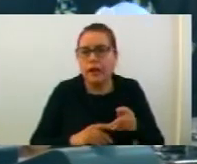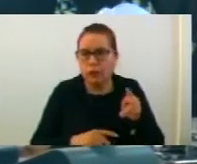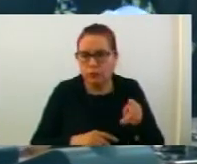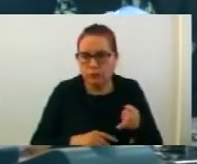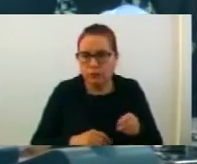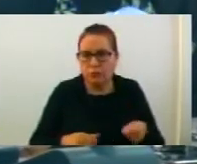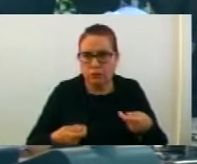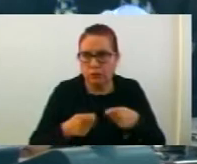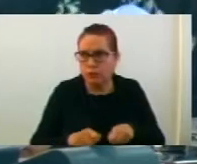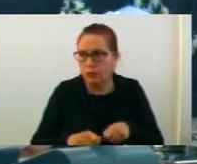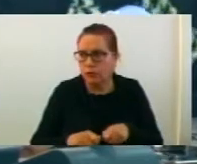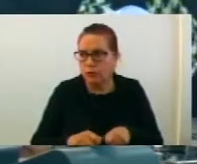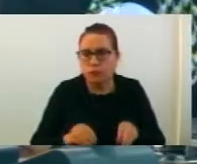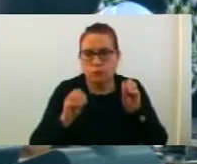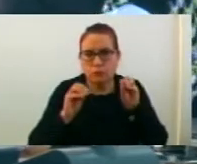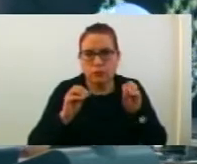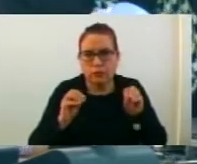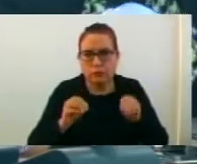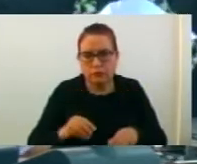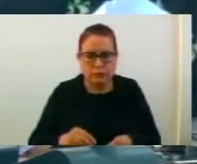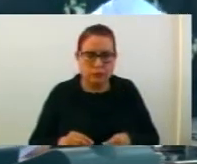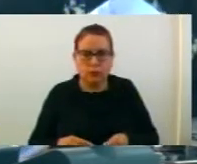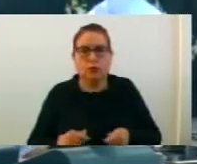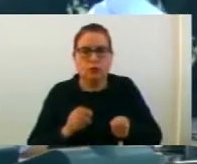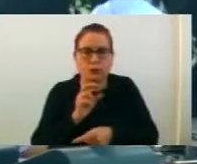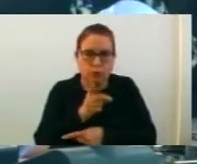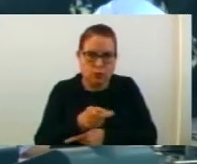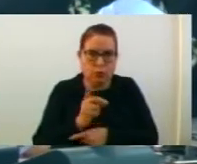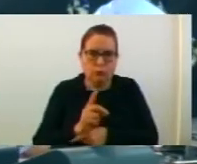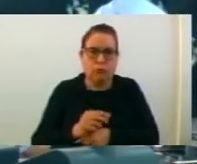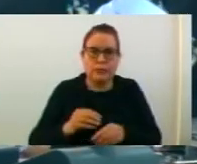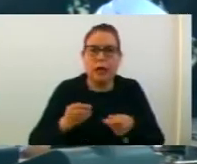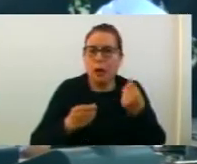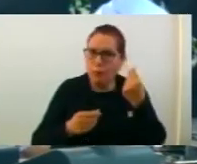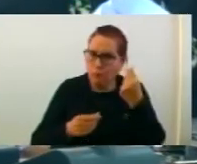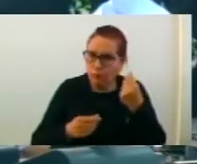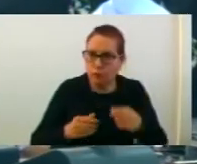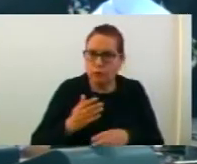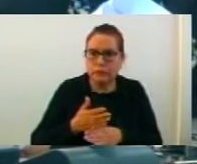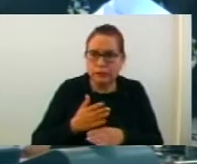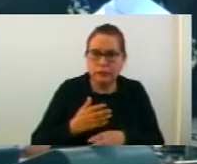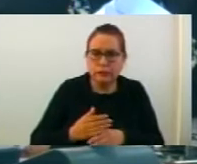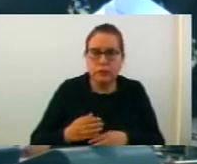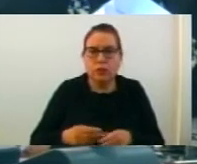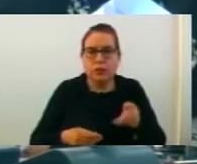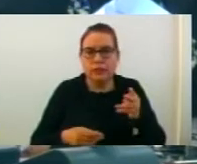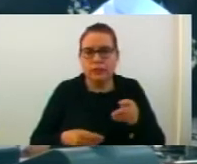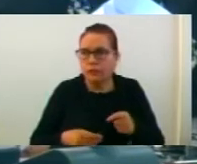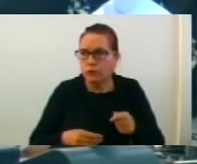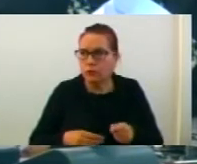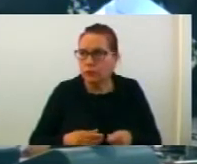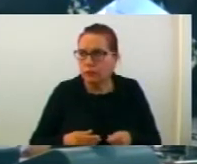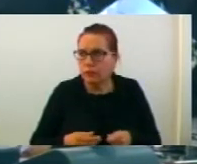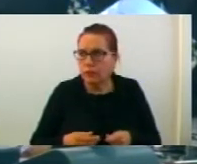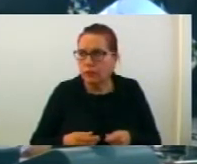донесе закучок со кој на СОЪТ му предлъга да донесе одлука за доделување парична помош на Ива Костевска от Струмица во